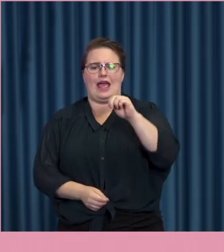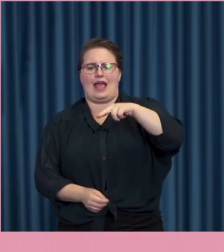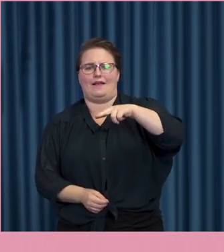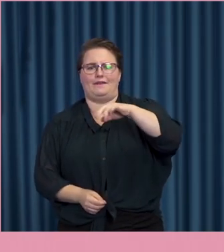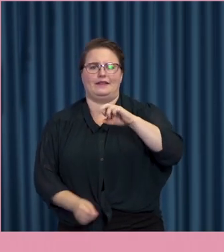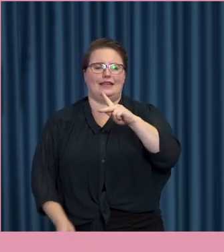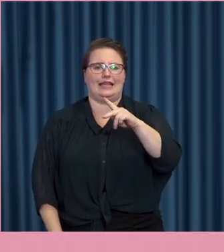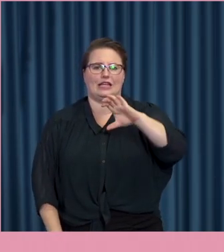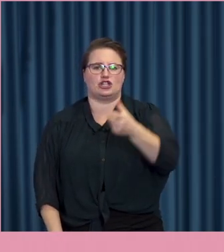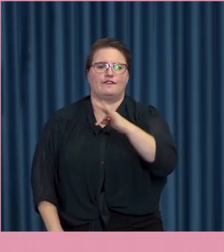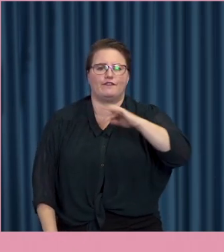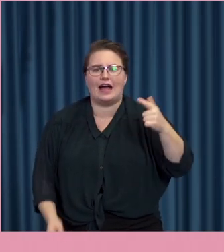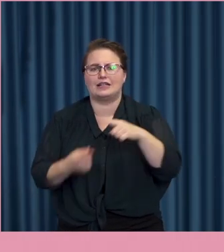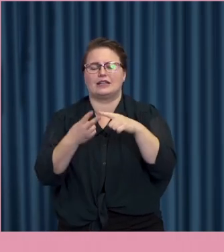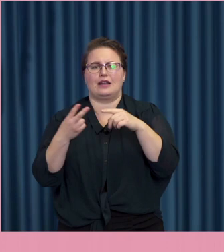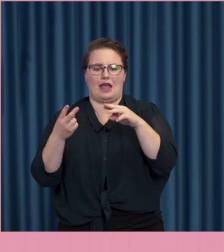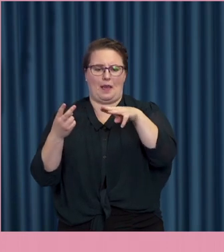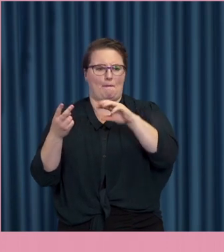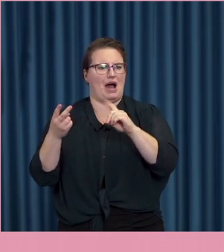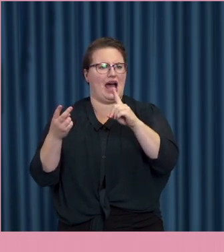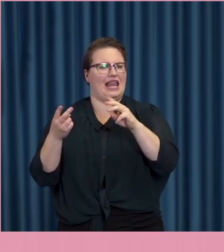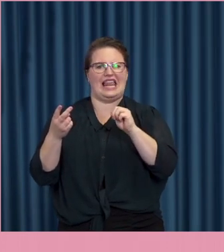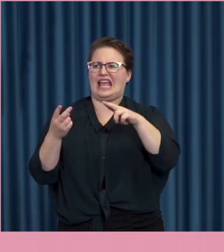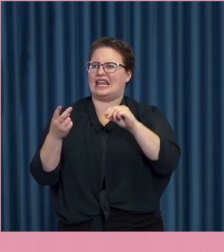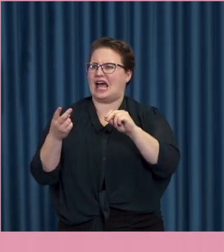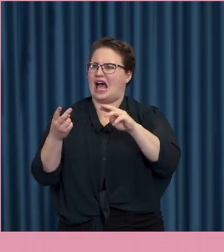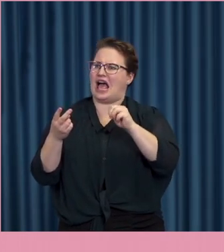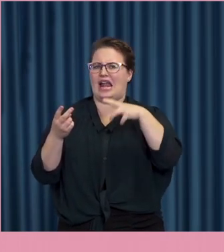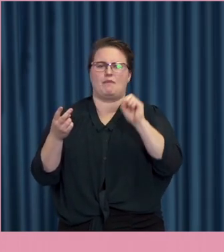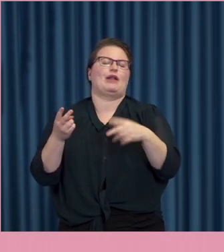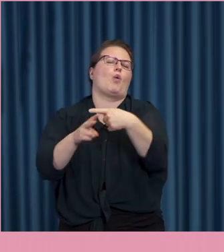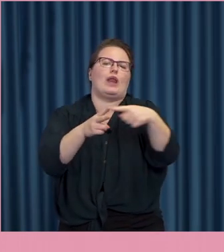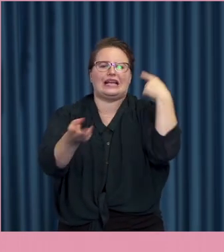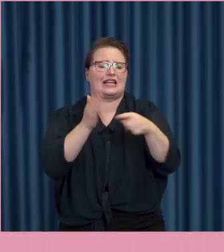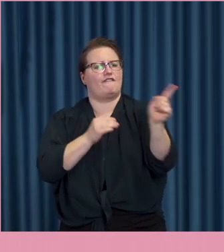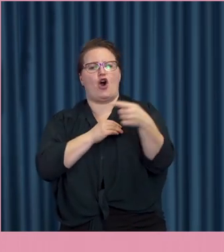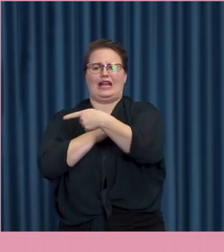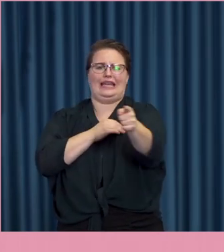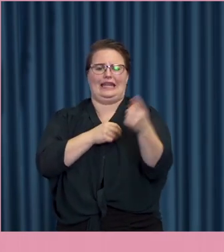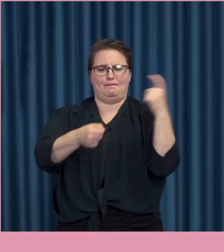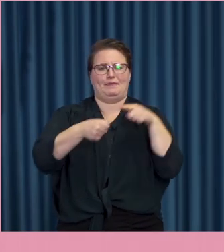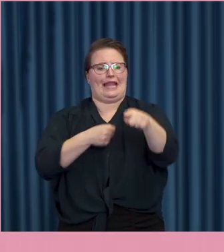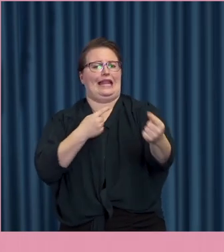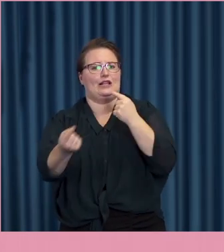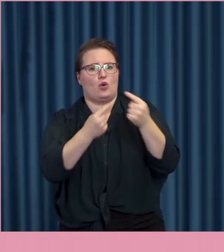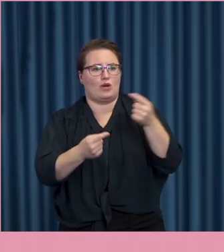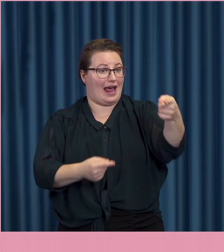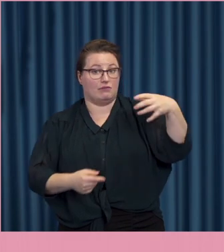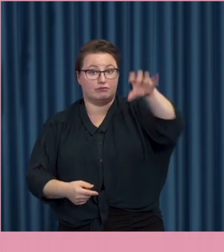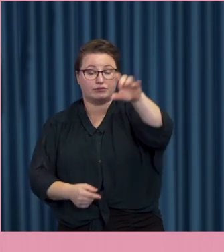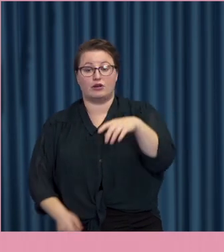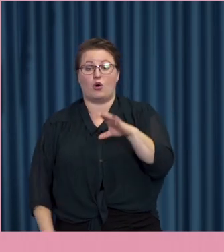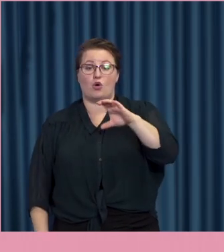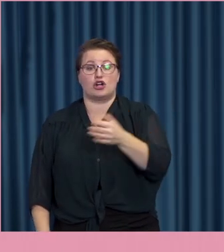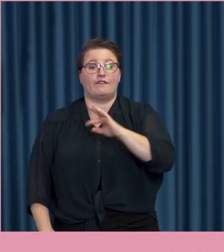Malena Enman, Jonas Gardell kanske? Ett antal olika kändisar i den här diskussionen. Henrik Schyffert